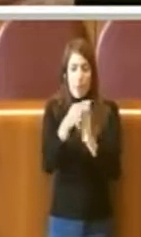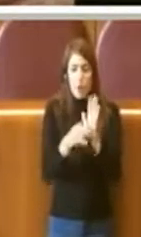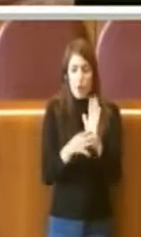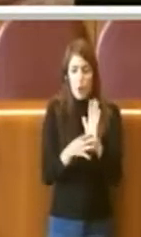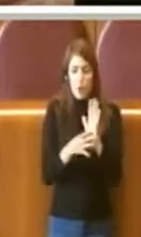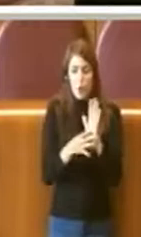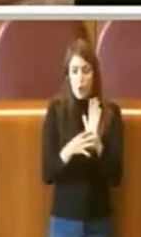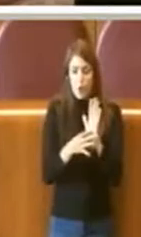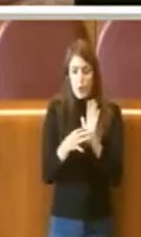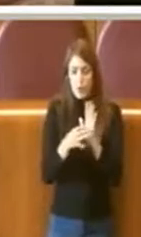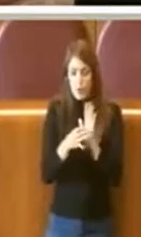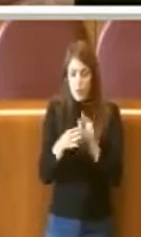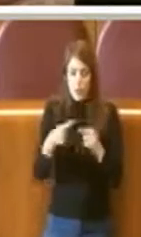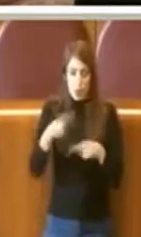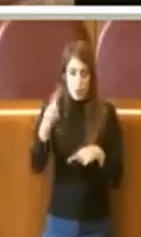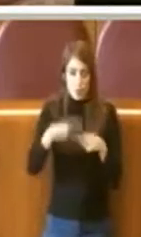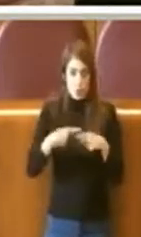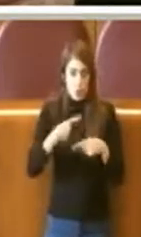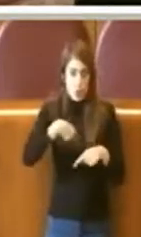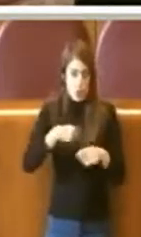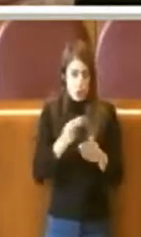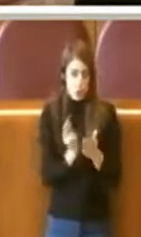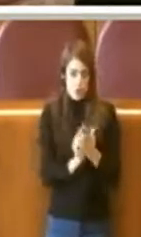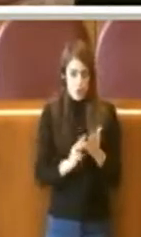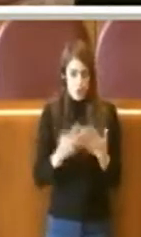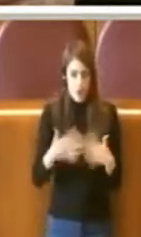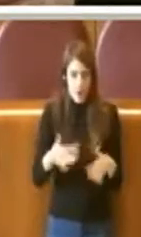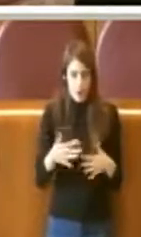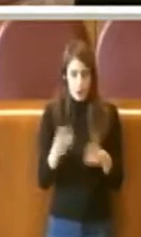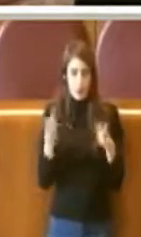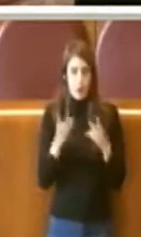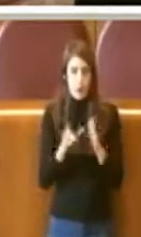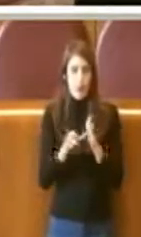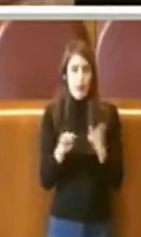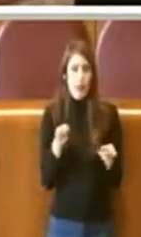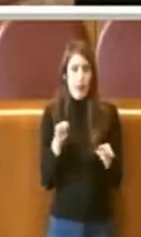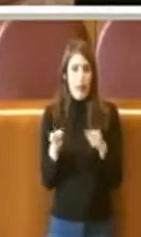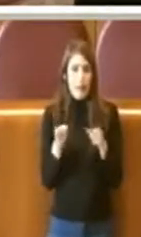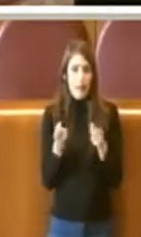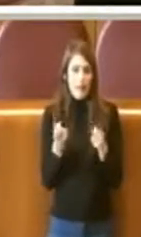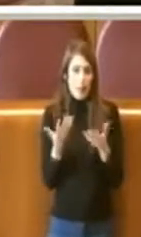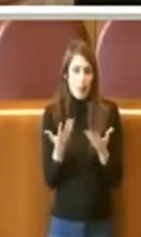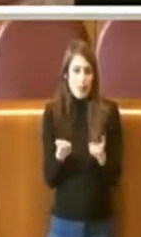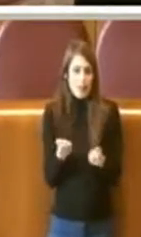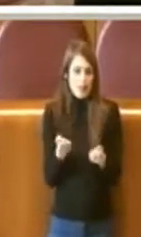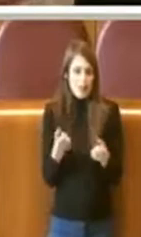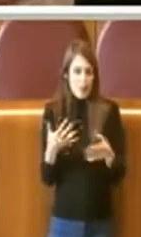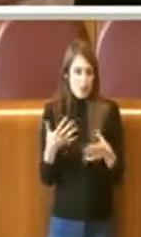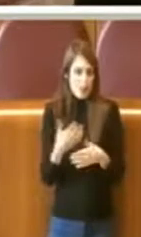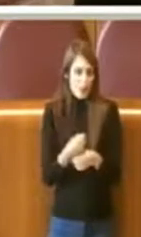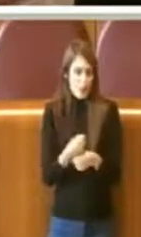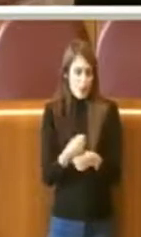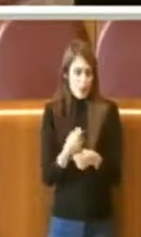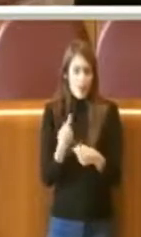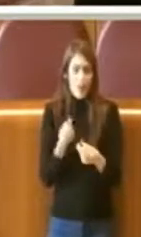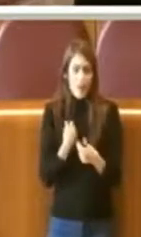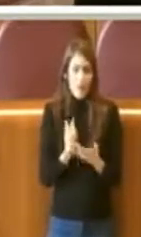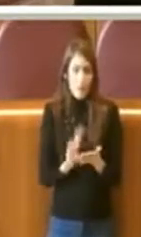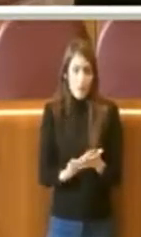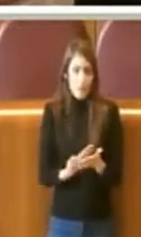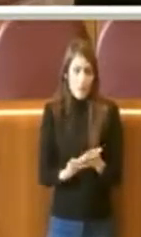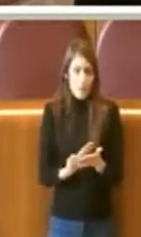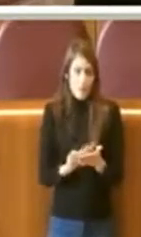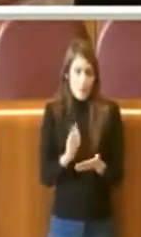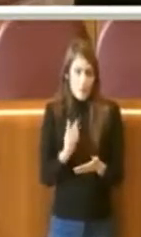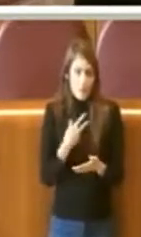del giorno, che dati forse i tempi un po' stretti, io mi permetterei a questo punto di leggere